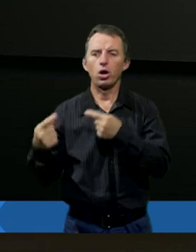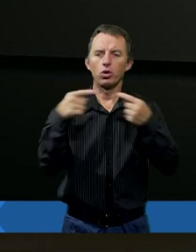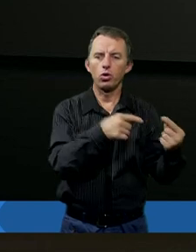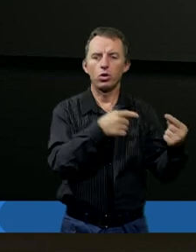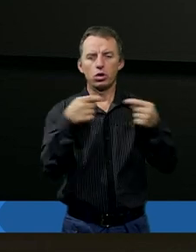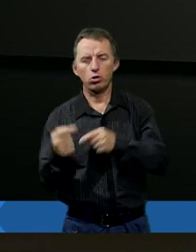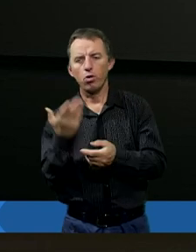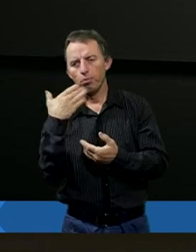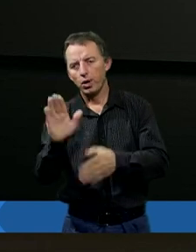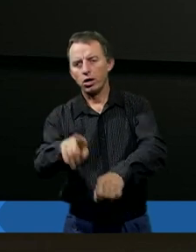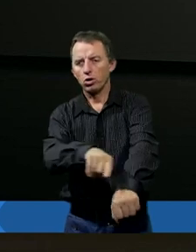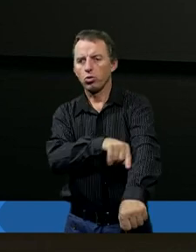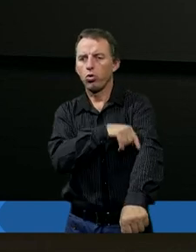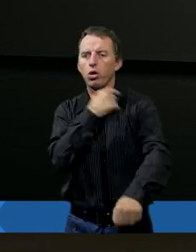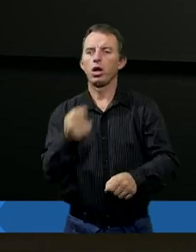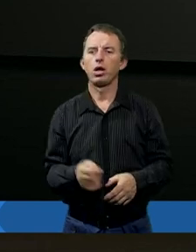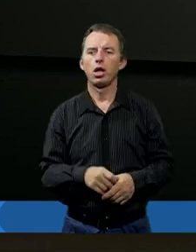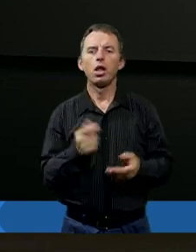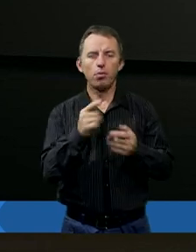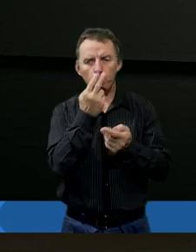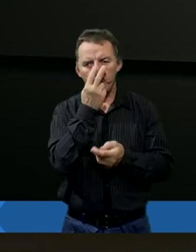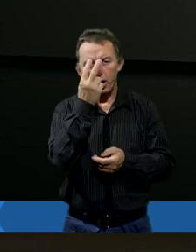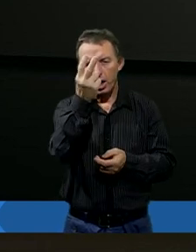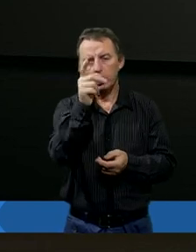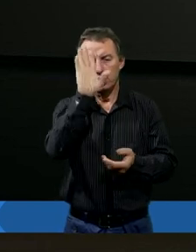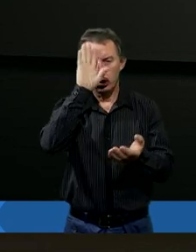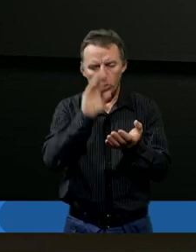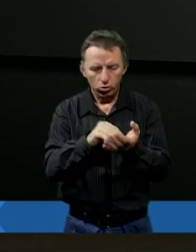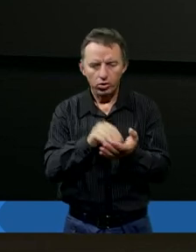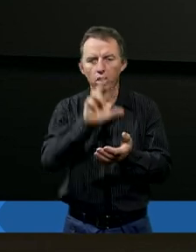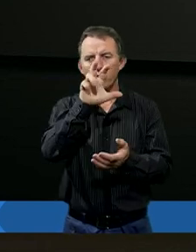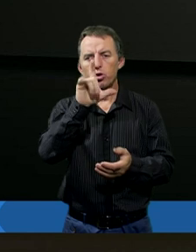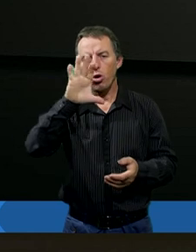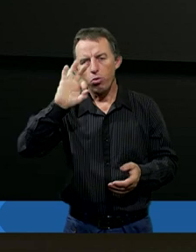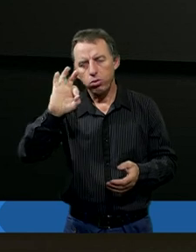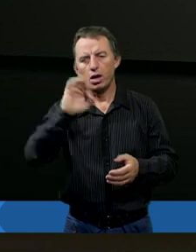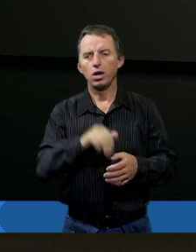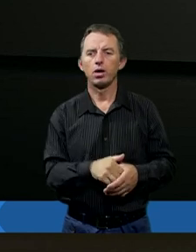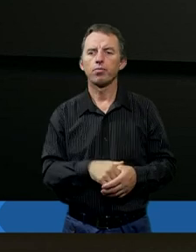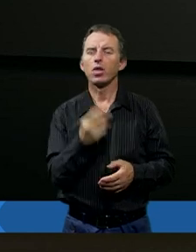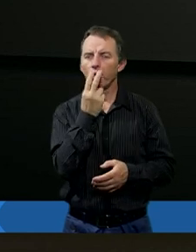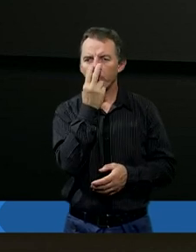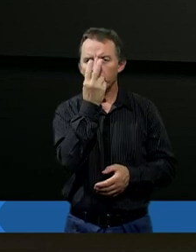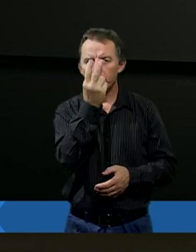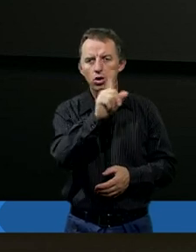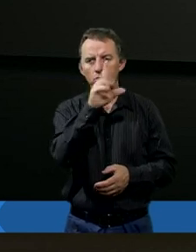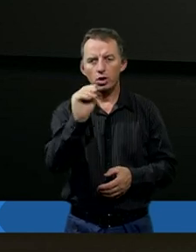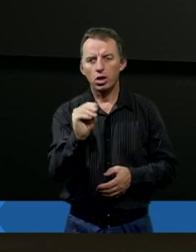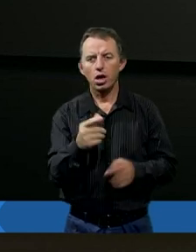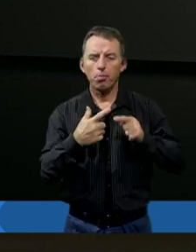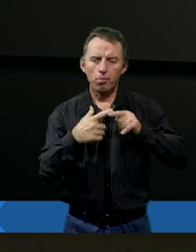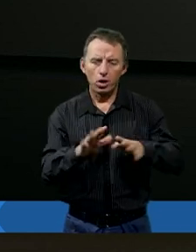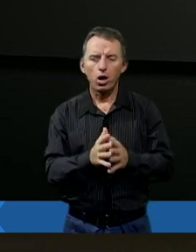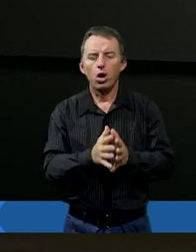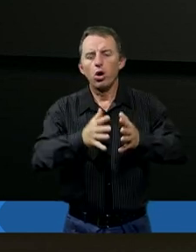dyskutować bardzo długo. Natomiast patrząc na te doświadczenia Joba, widzimy, że w